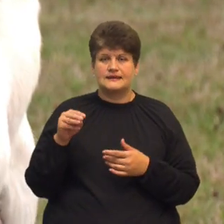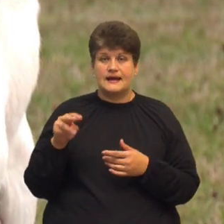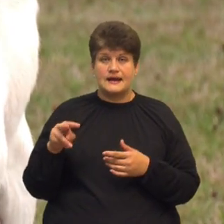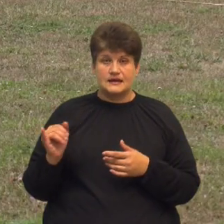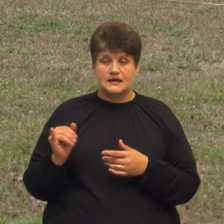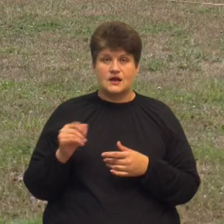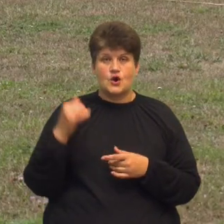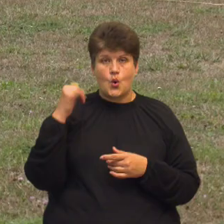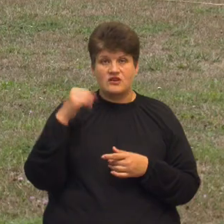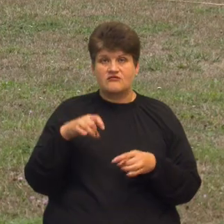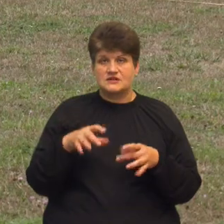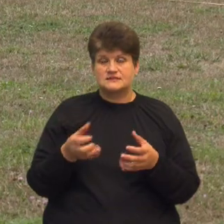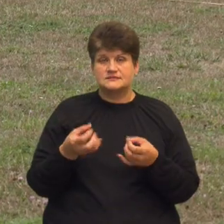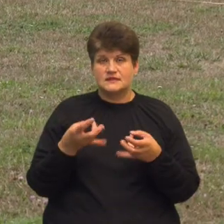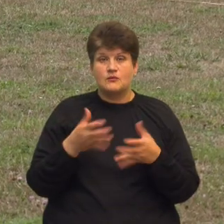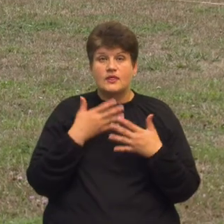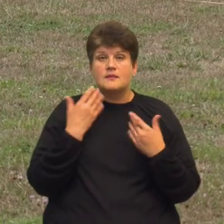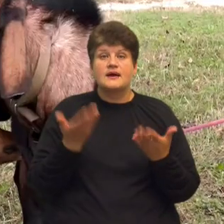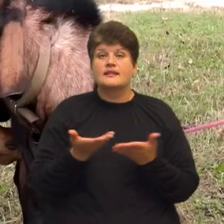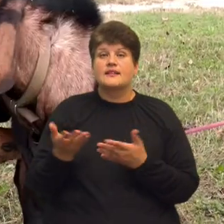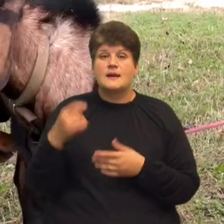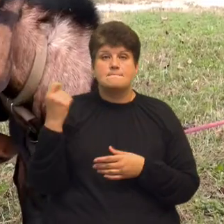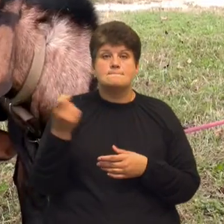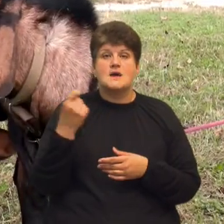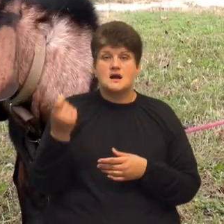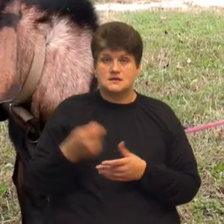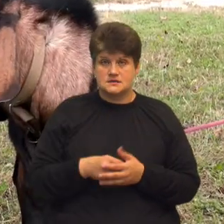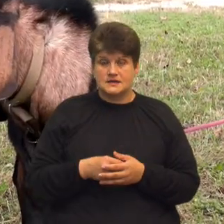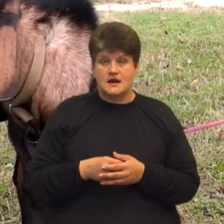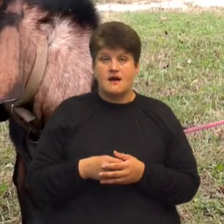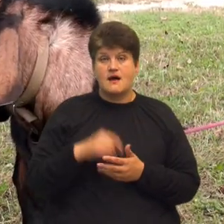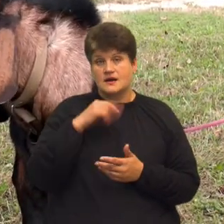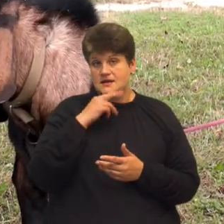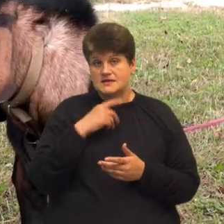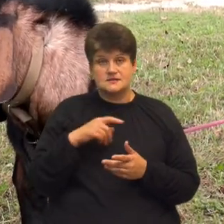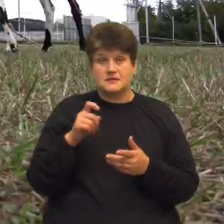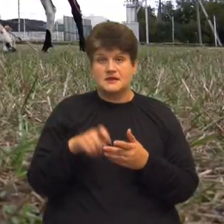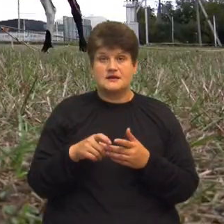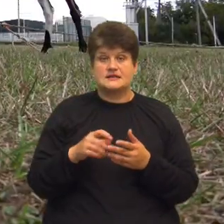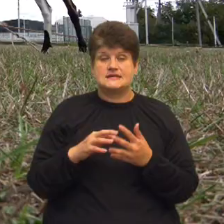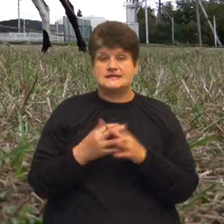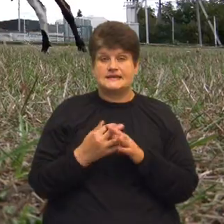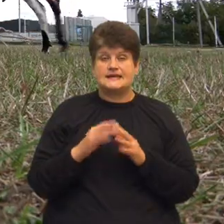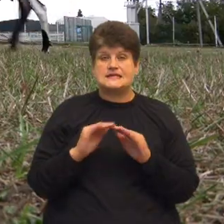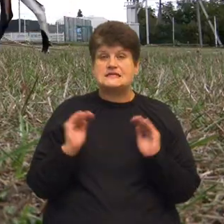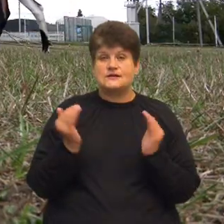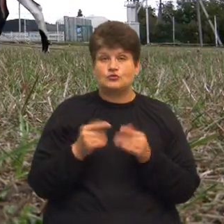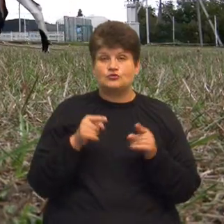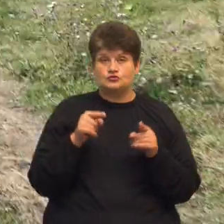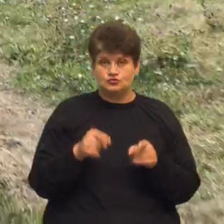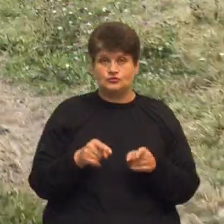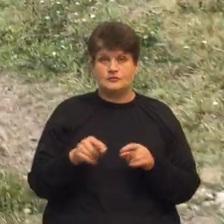вирішили не тримати, бо їх немає де пасти, каже Ольга Бошко. А кіз припинає на сільському стадіоні. Тут за ними